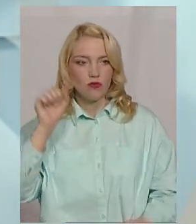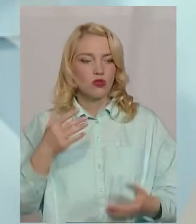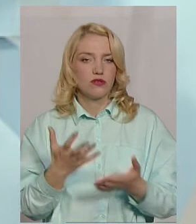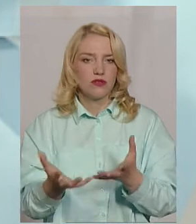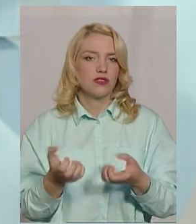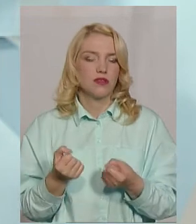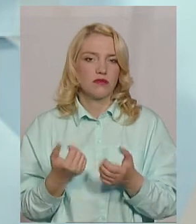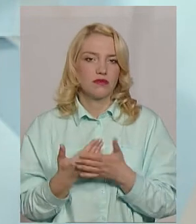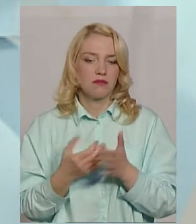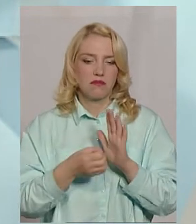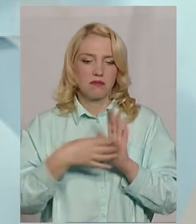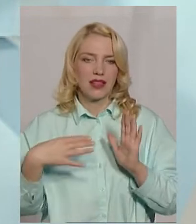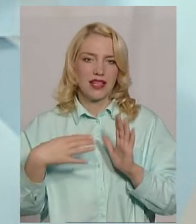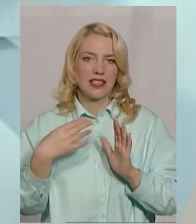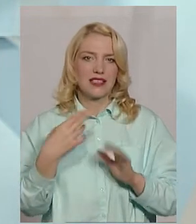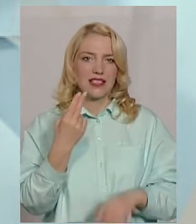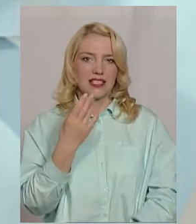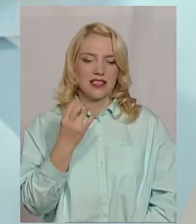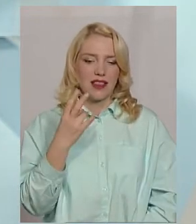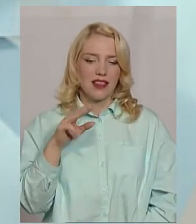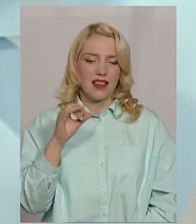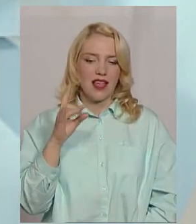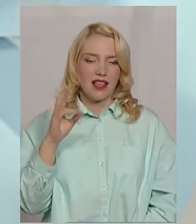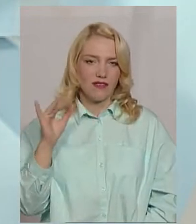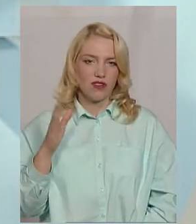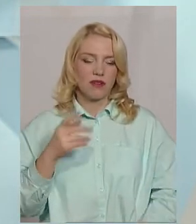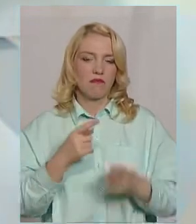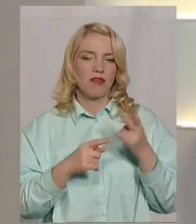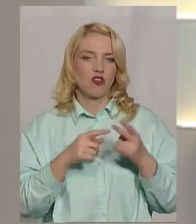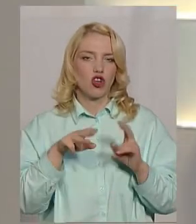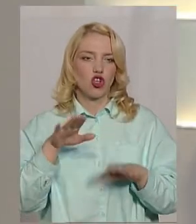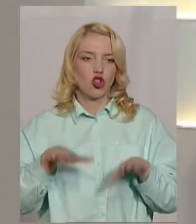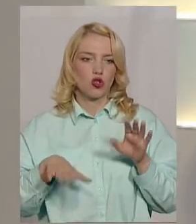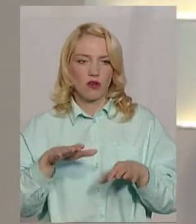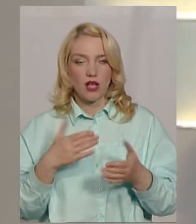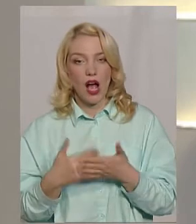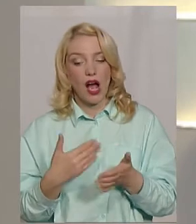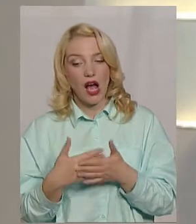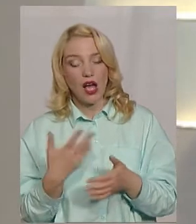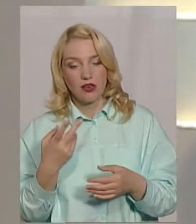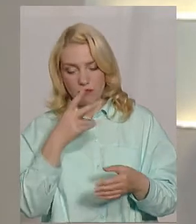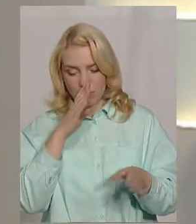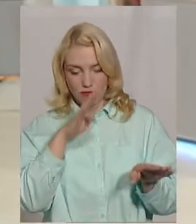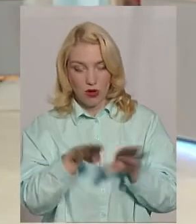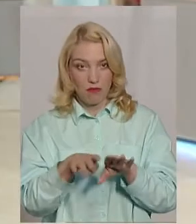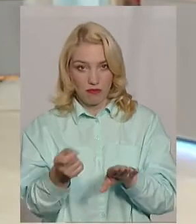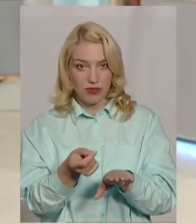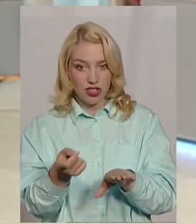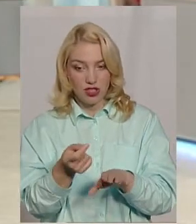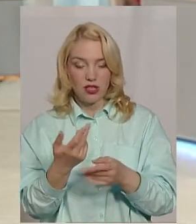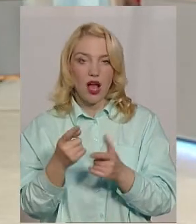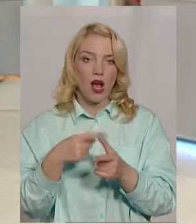ну, десь 15 центнерів. Це півтори тонни. Тому краще… порівняти з пшеницею, наприклад, це скільки? Чи з тої самої